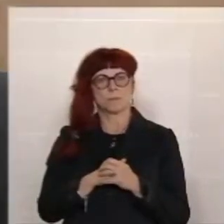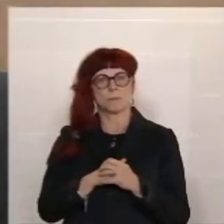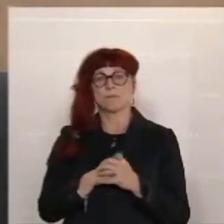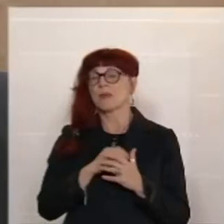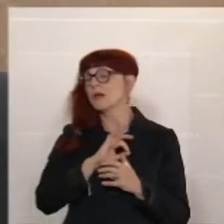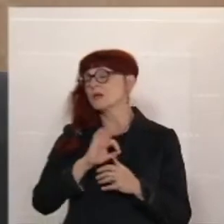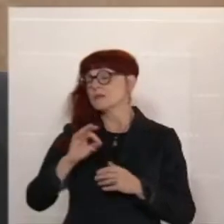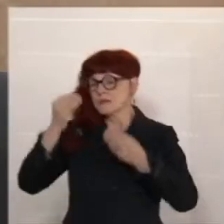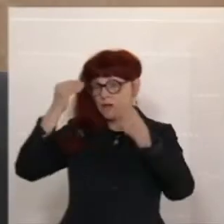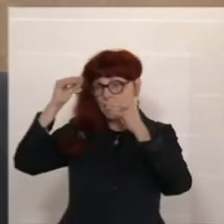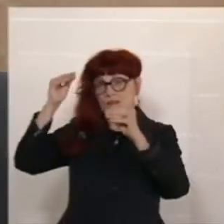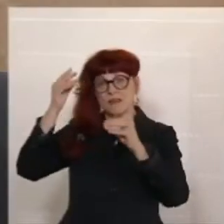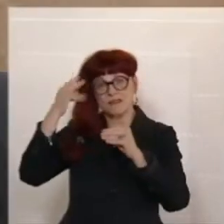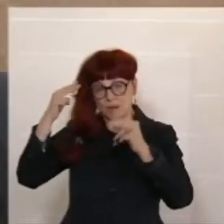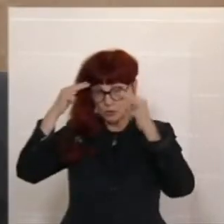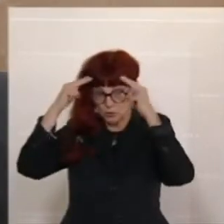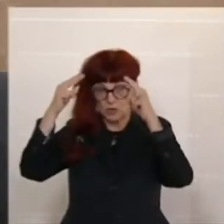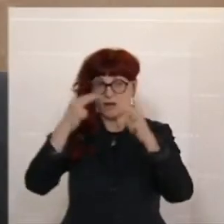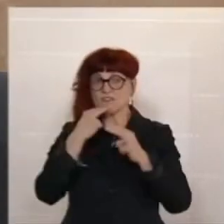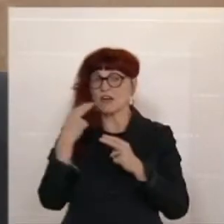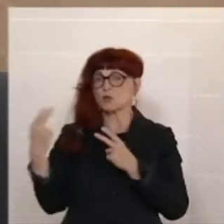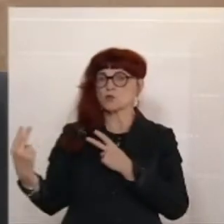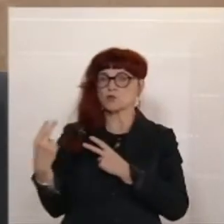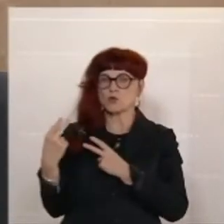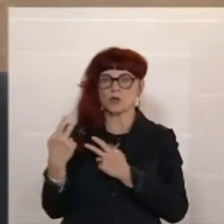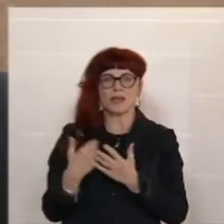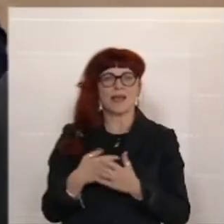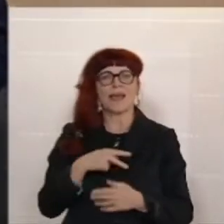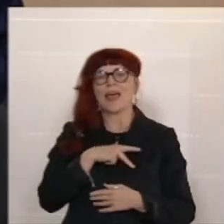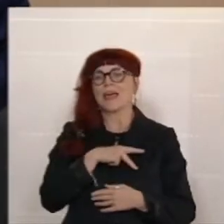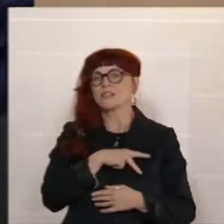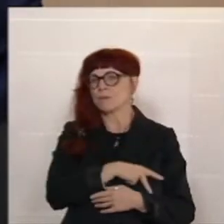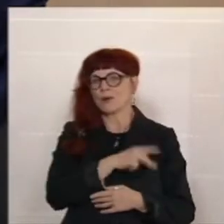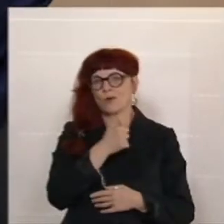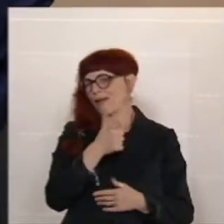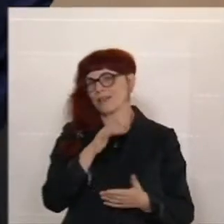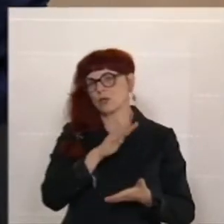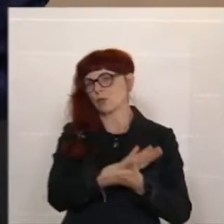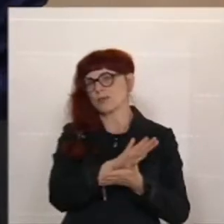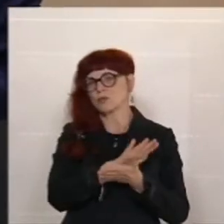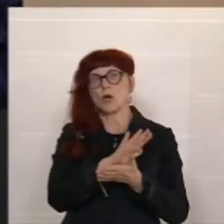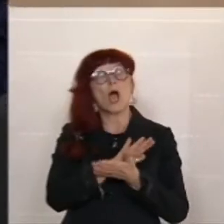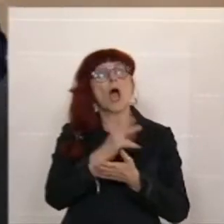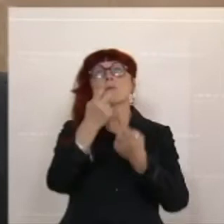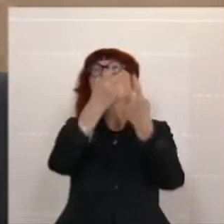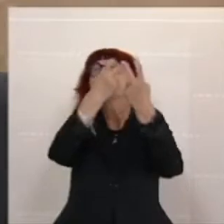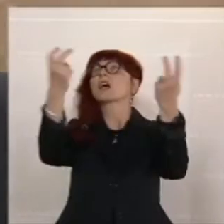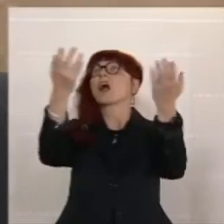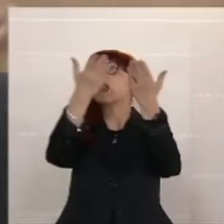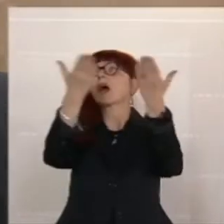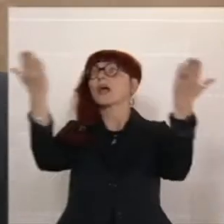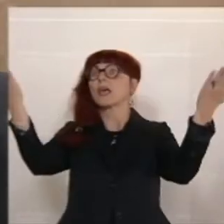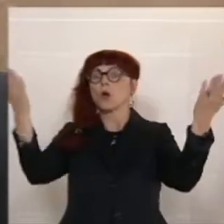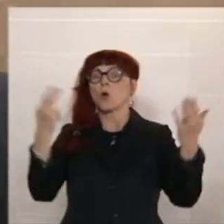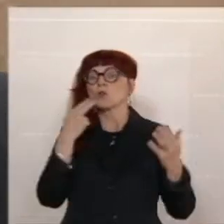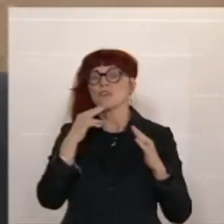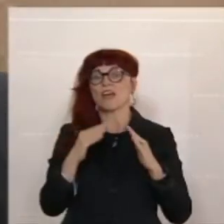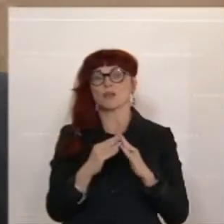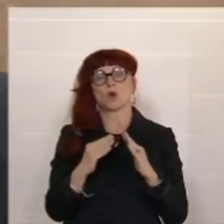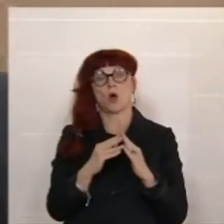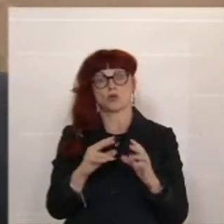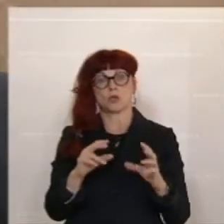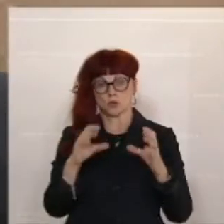Meine sehr geehrten Damen und Herren, die uns jetzt zusehen, die SPÖ werde ich nicht überzeugen, aber Sie auf der Galerie und zu Hause, die uns zuschauen, sollten schon eines wissen. Die